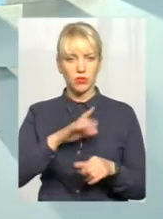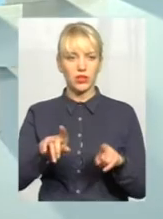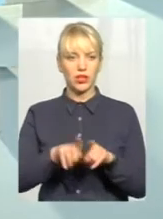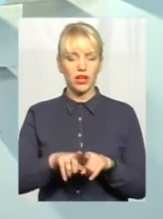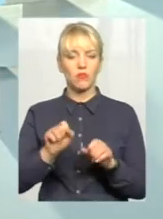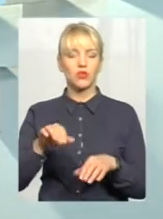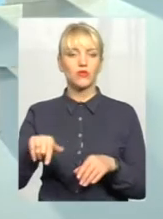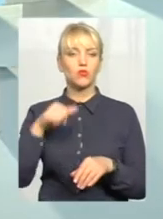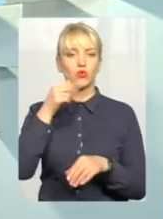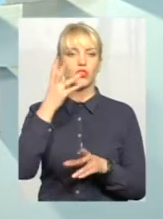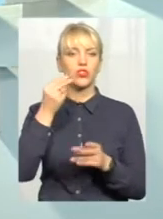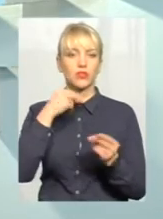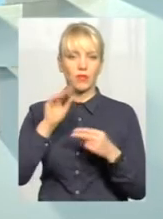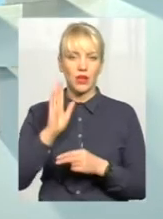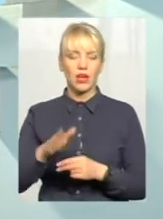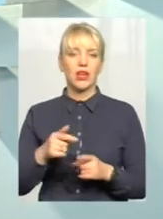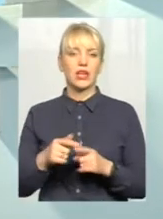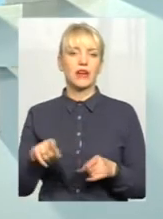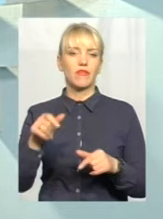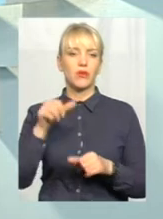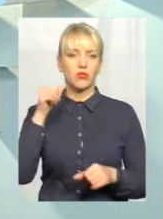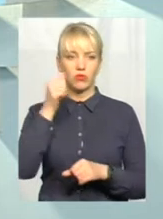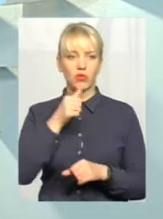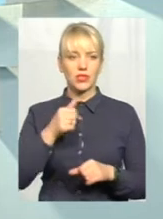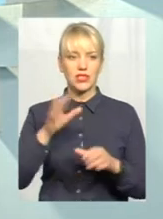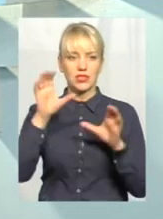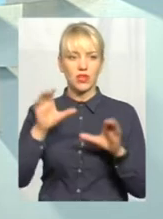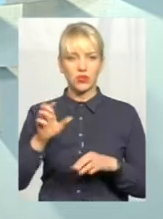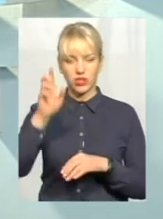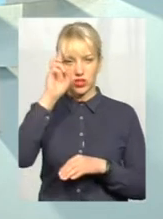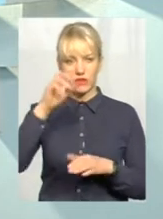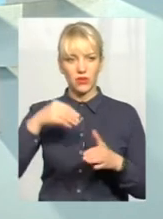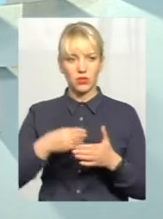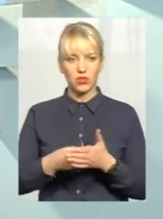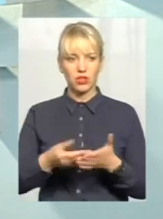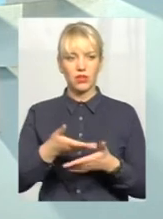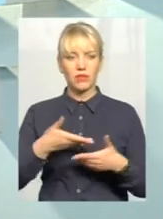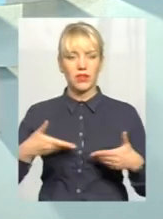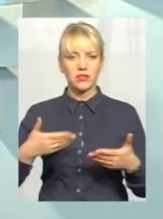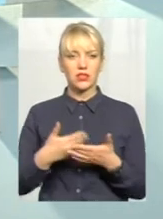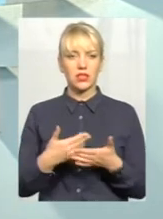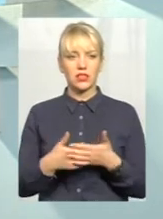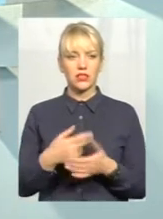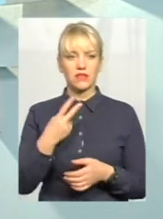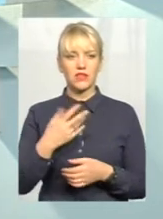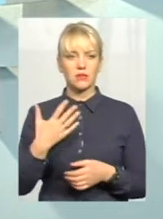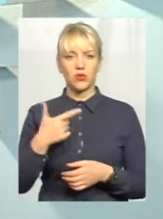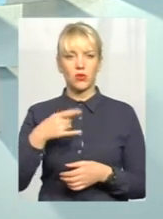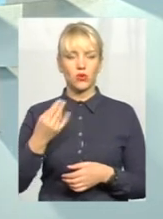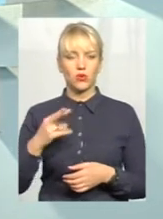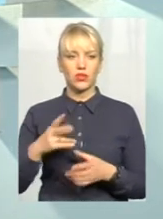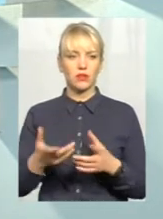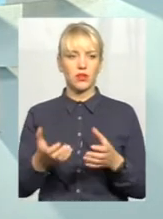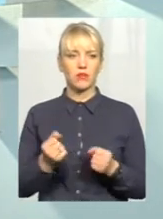вдосконалена. В минулому році вона виглядала наступним чином, законом про державний бюджет, ми, здається, того року 25 грудня його